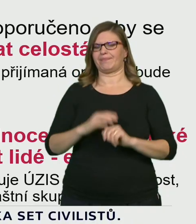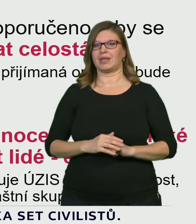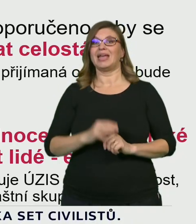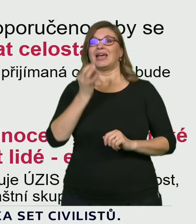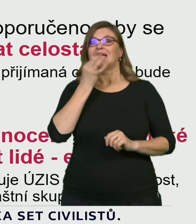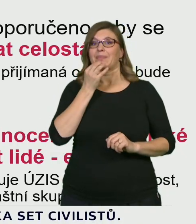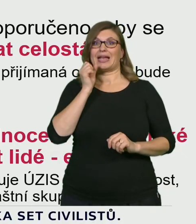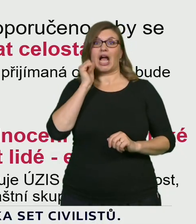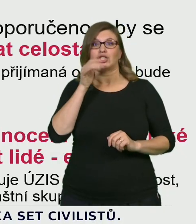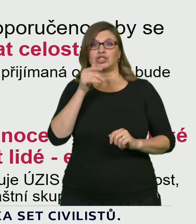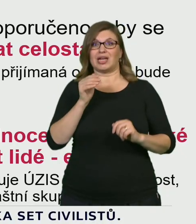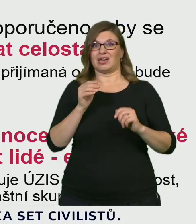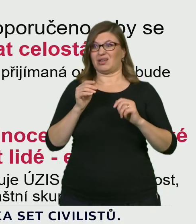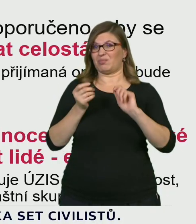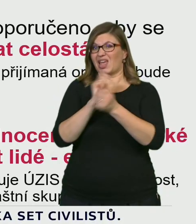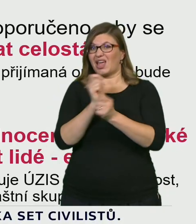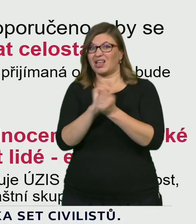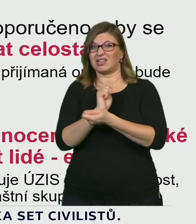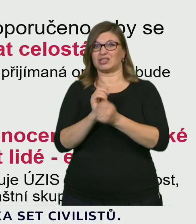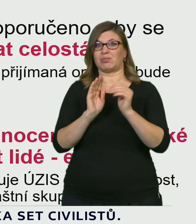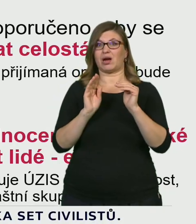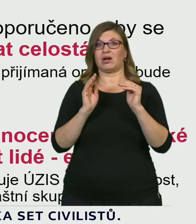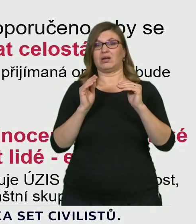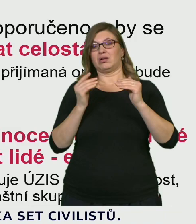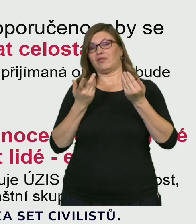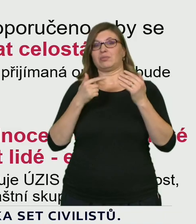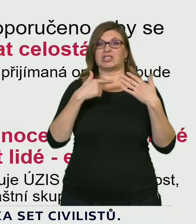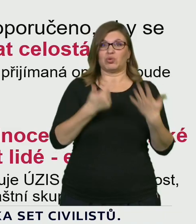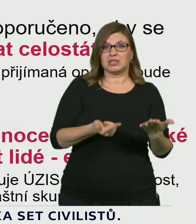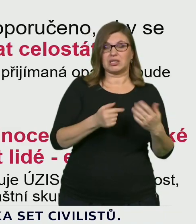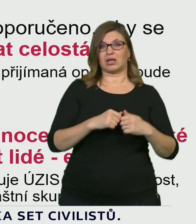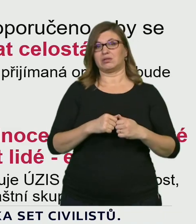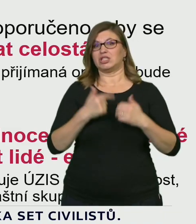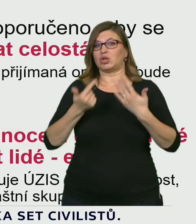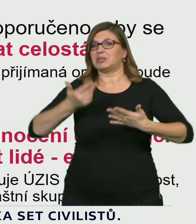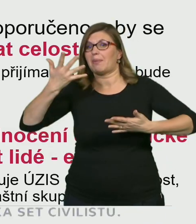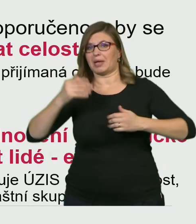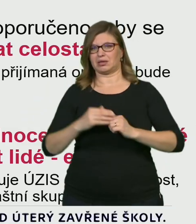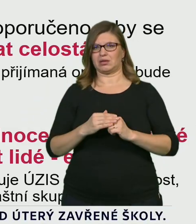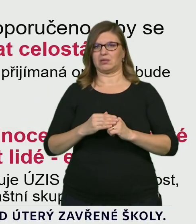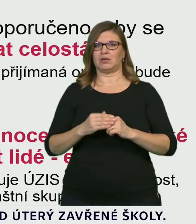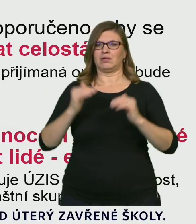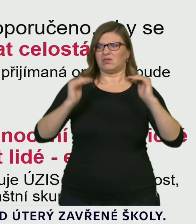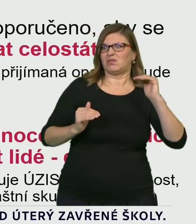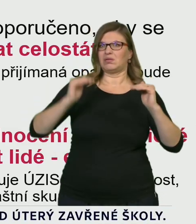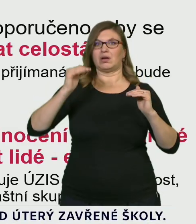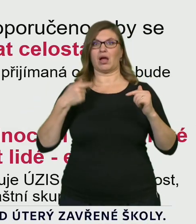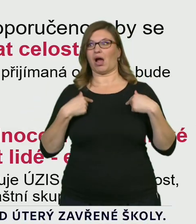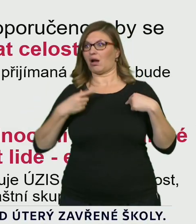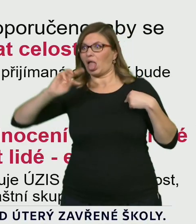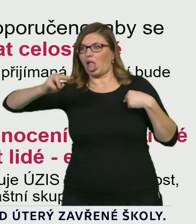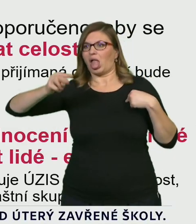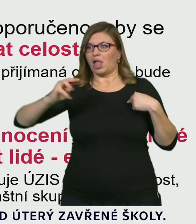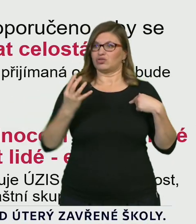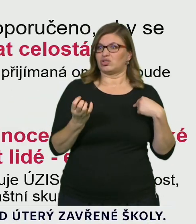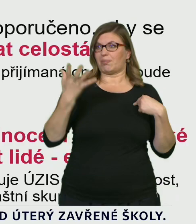hodnotách, které budou oscilovat kolem hranic, neznamená to, že budeme každý den přepínat rizika ze čtyřky do pětky a zpátky. To by